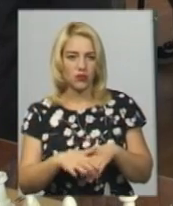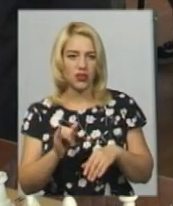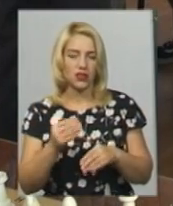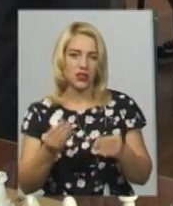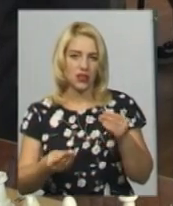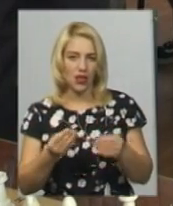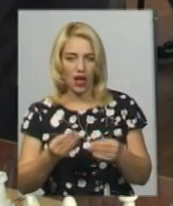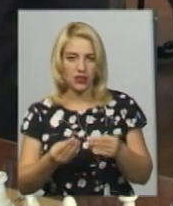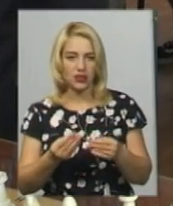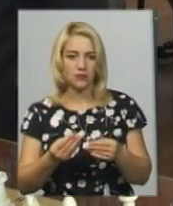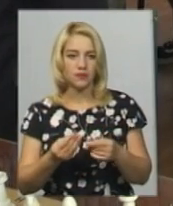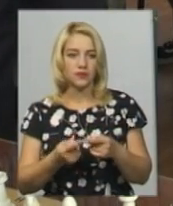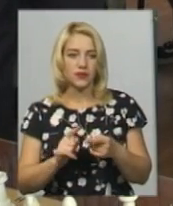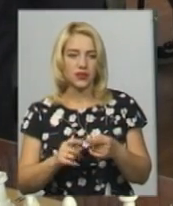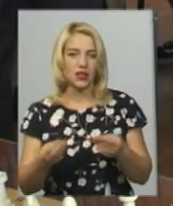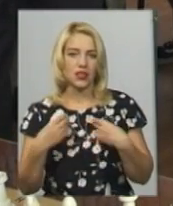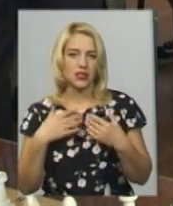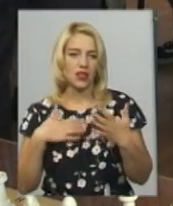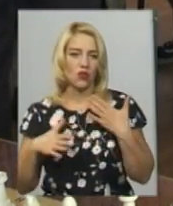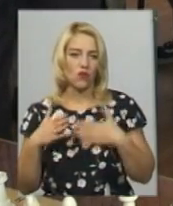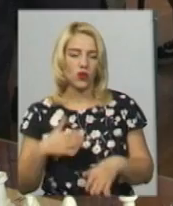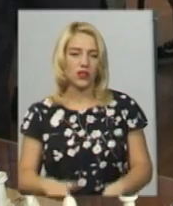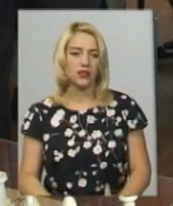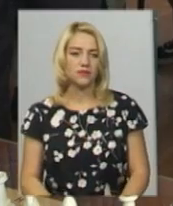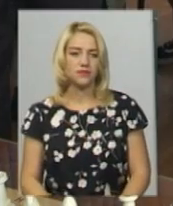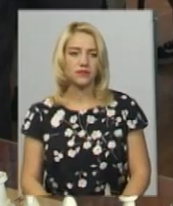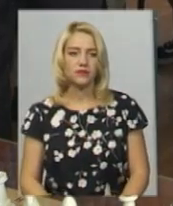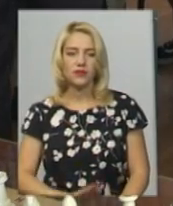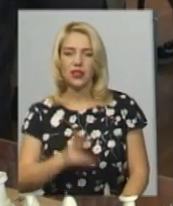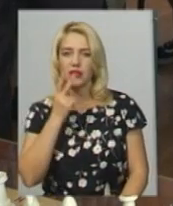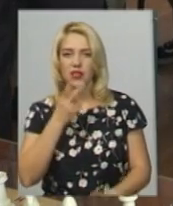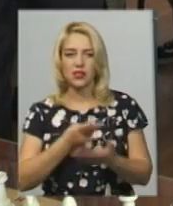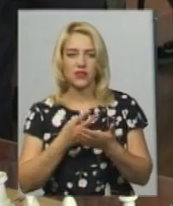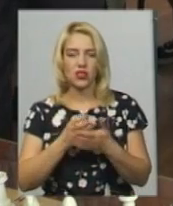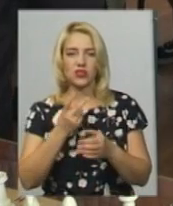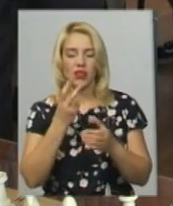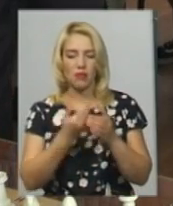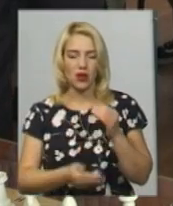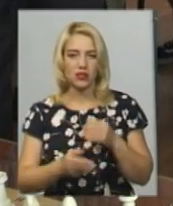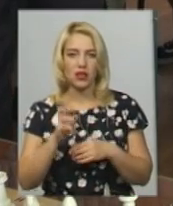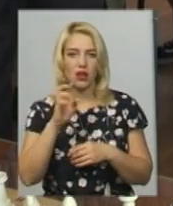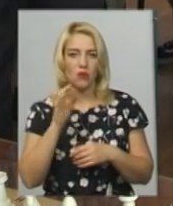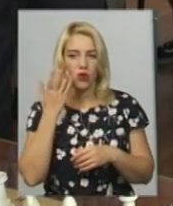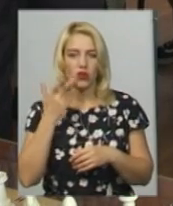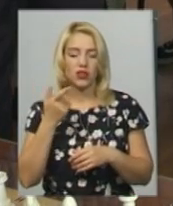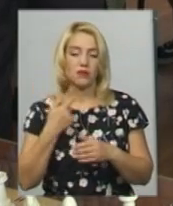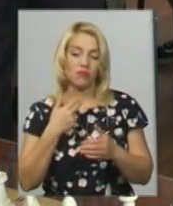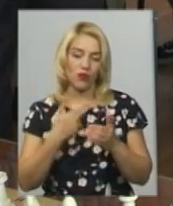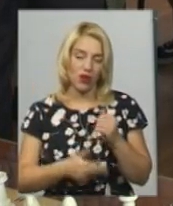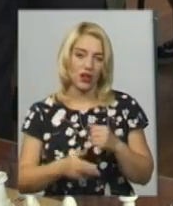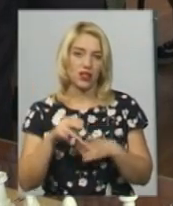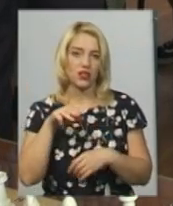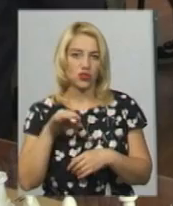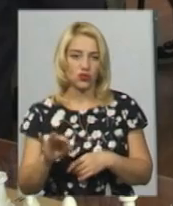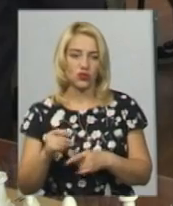граєте, і просто приносить задоволення. Незважаючи навіть на поразки, бо коли ти програєш, що це